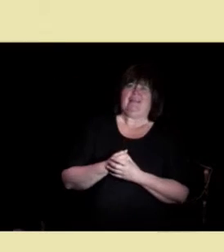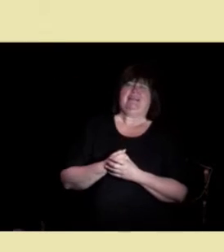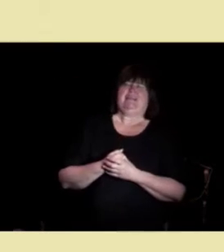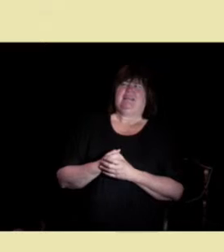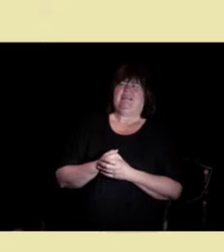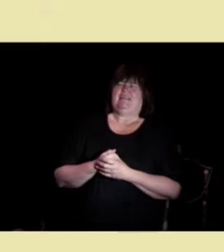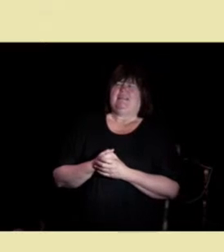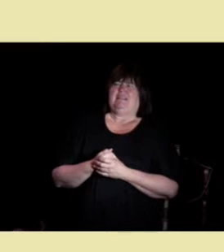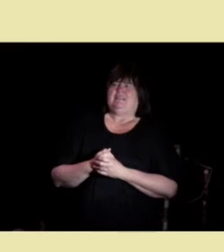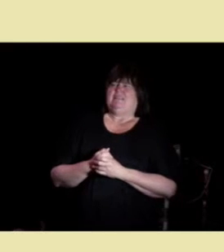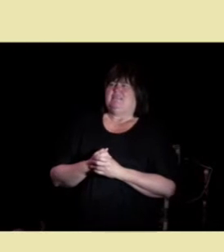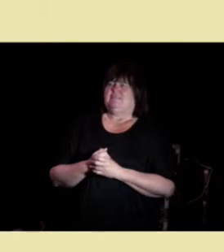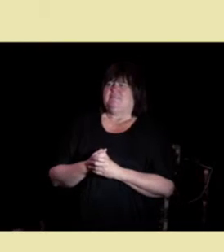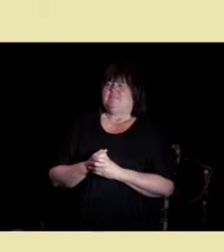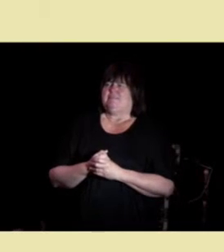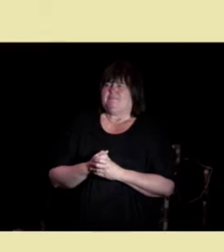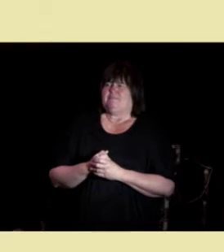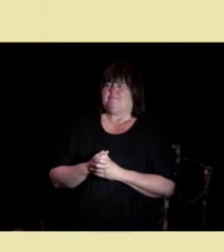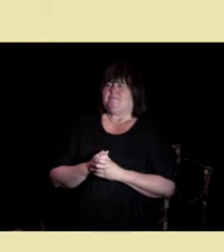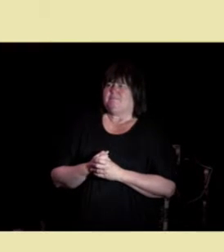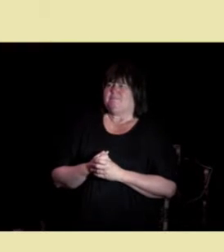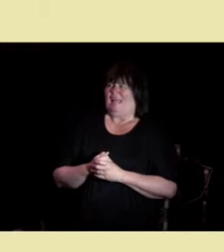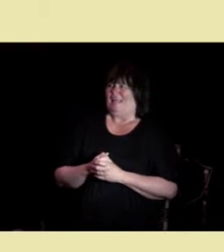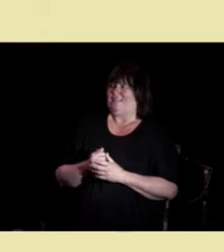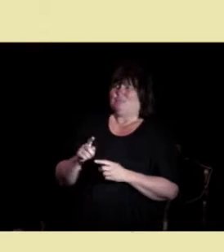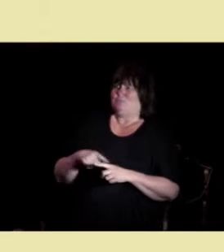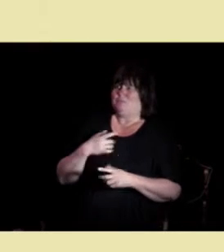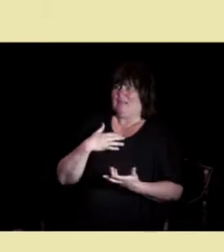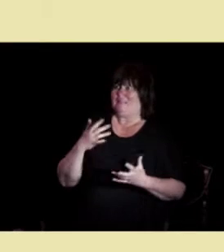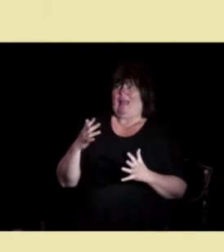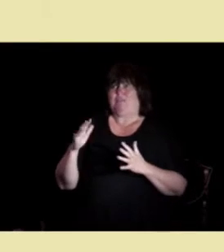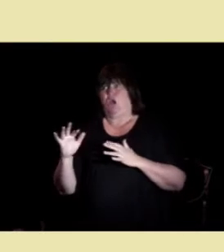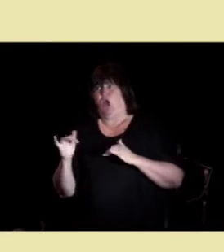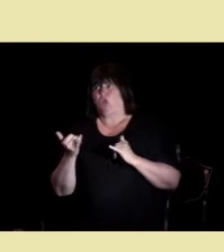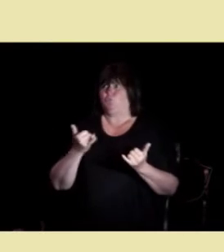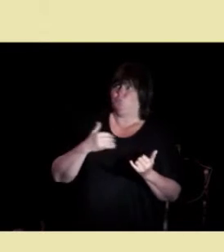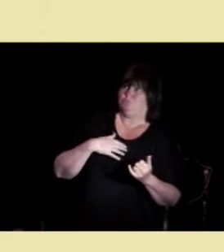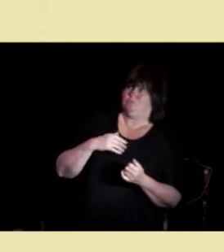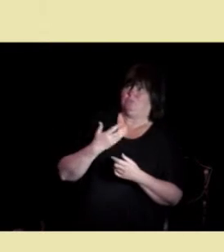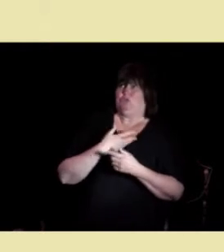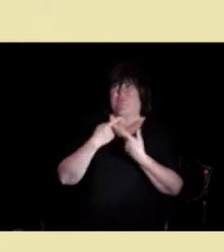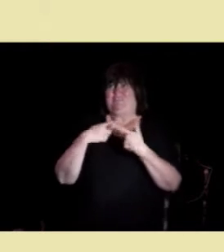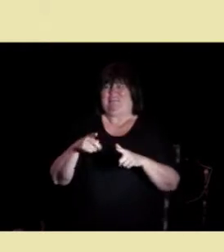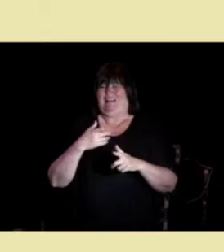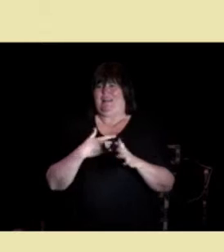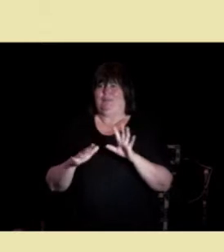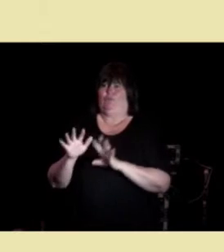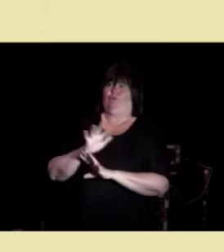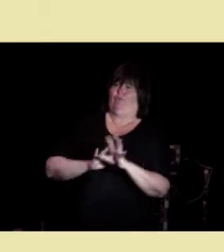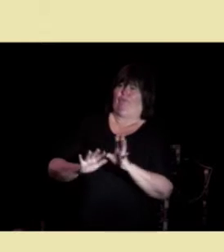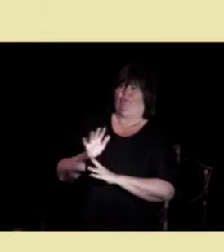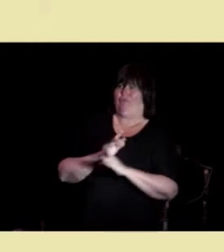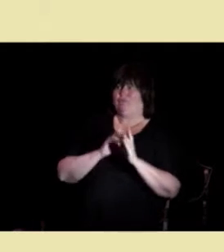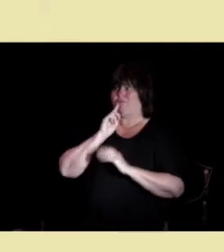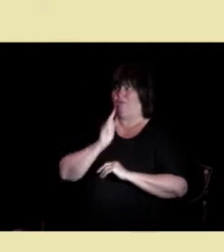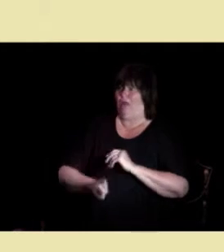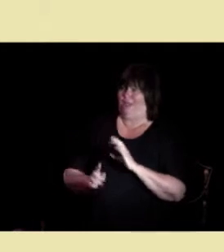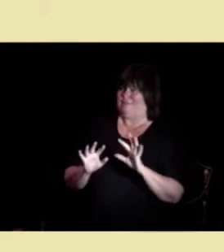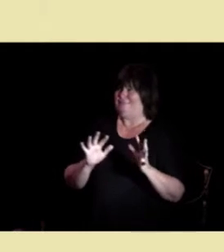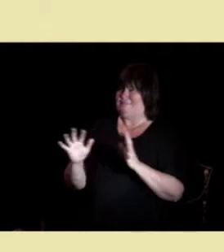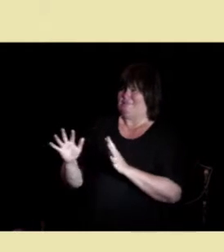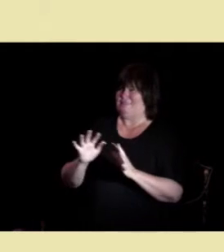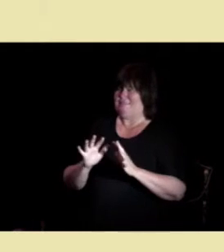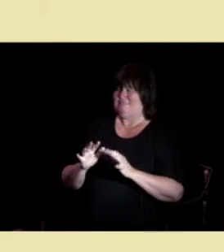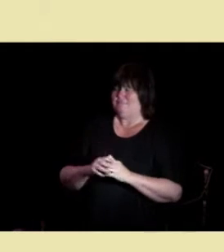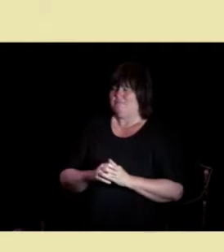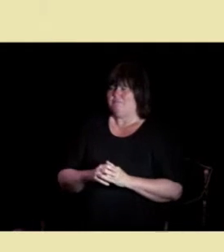Og så burde jeg også, «Ja, nei, vi gjør jo mye forskjellig vi, og så kommer med noe litt sånn tokete svar på det. Og så